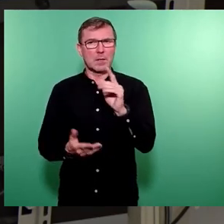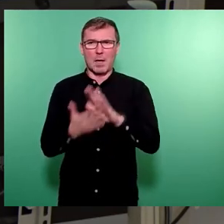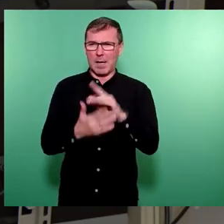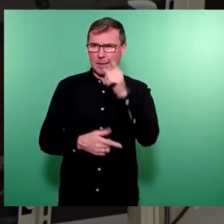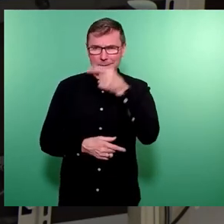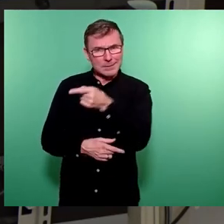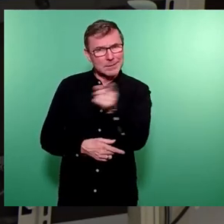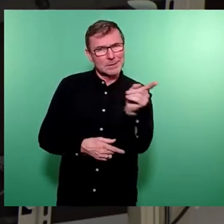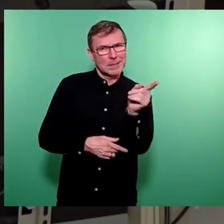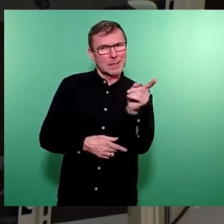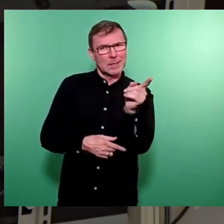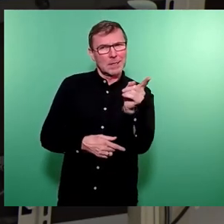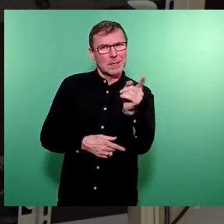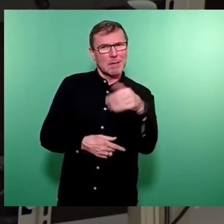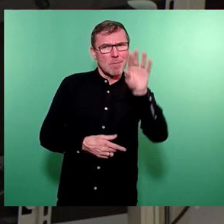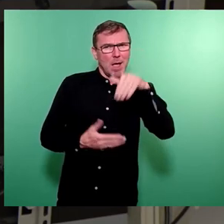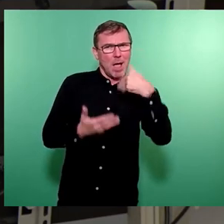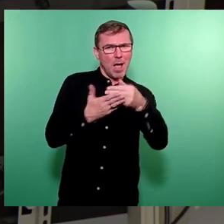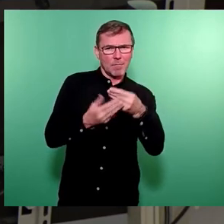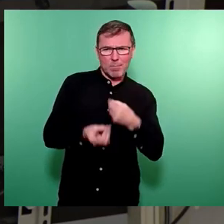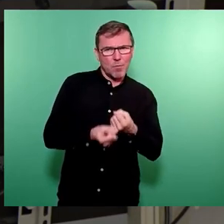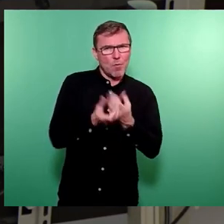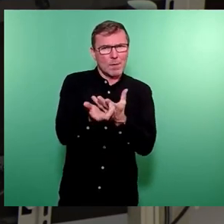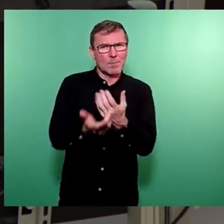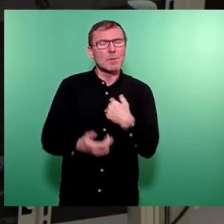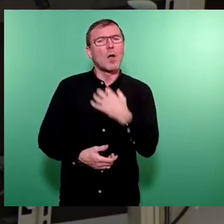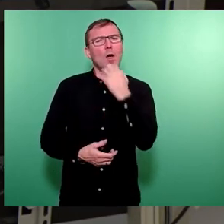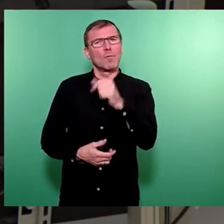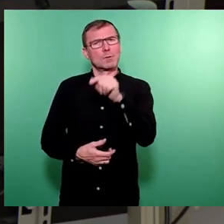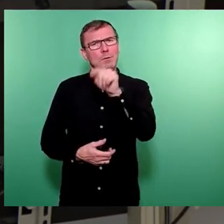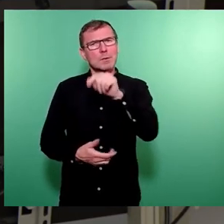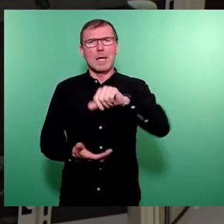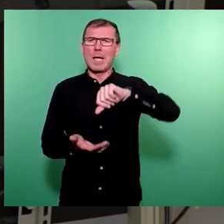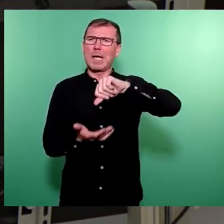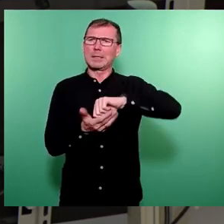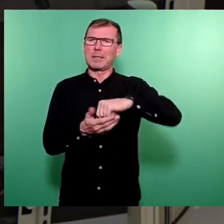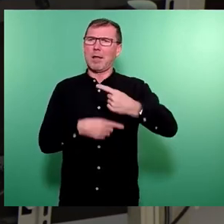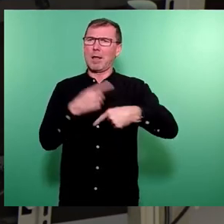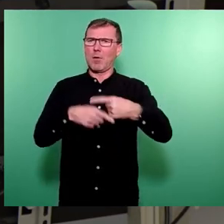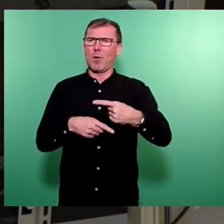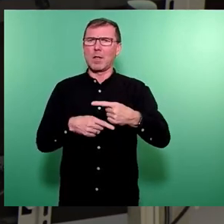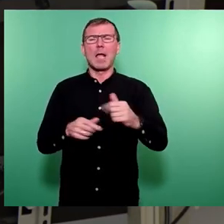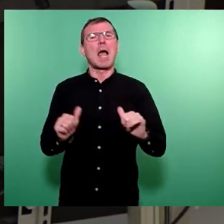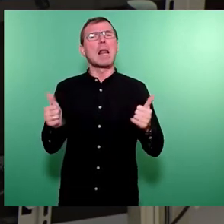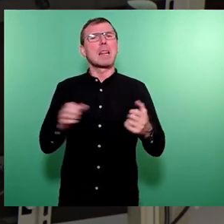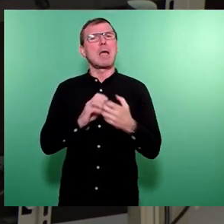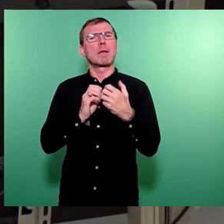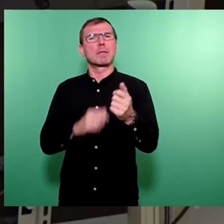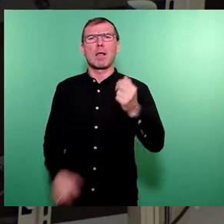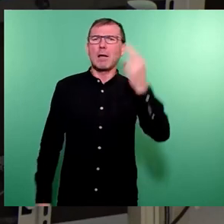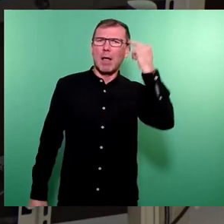nächster Zeit große Aufgaben übergeben. Wir wollen, dass Sie eine zentrale Rolle beim lebenslangen Lernen